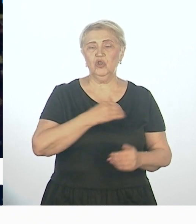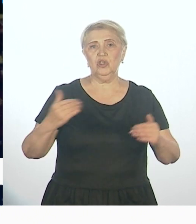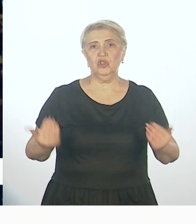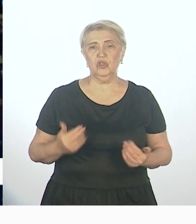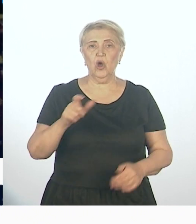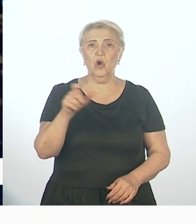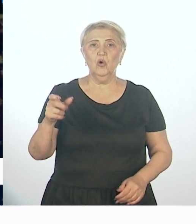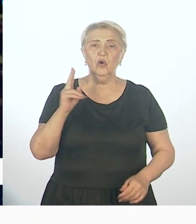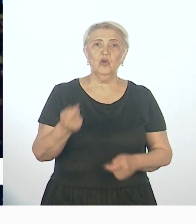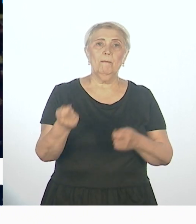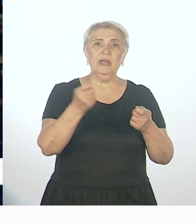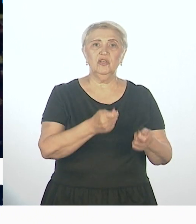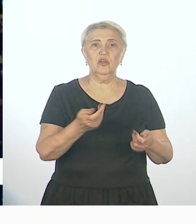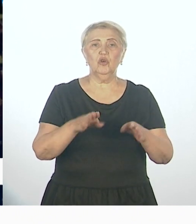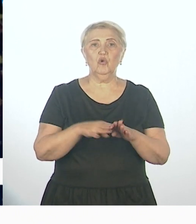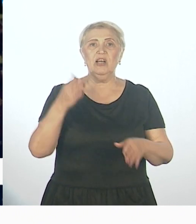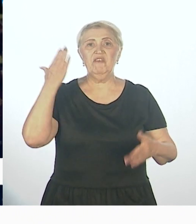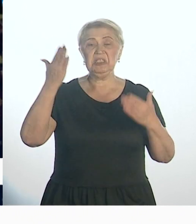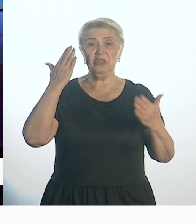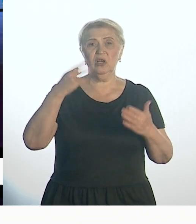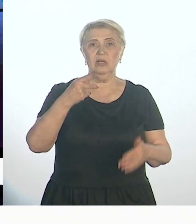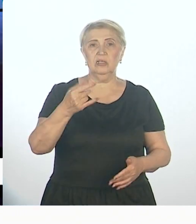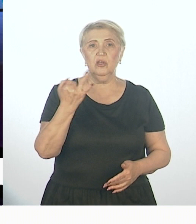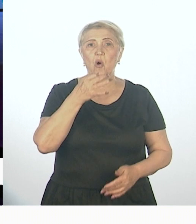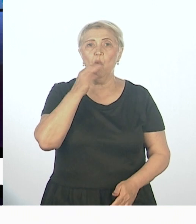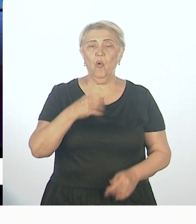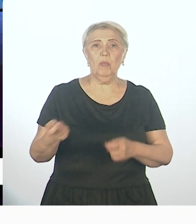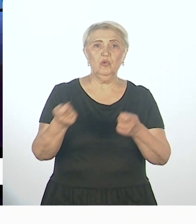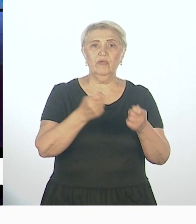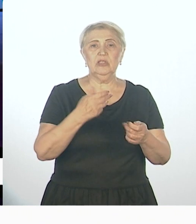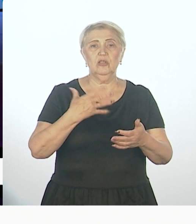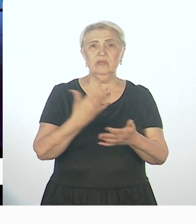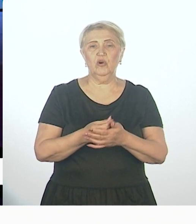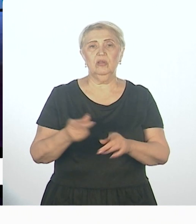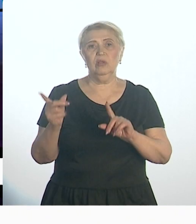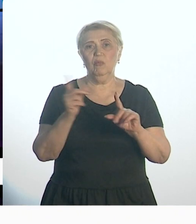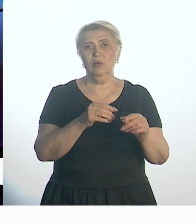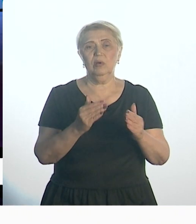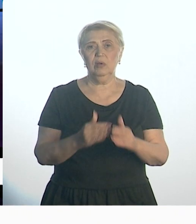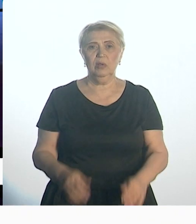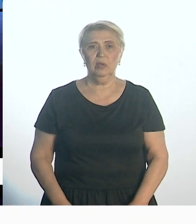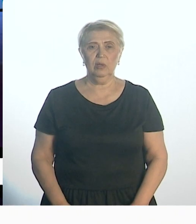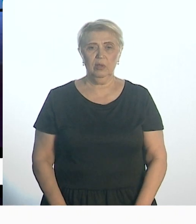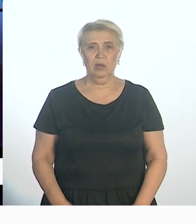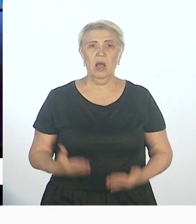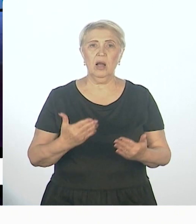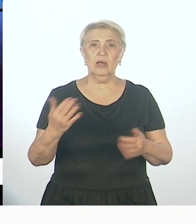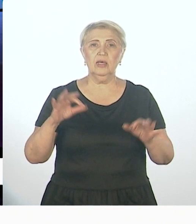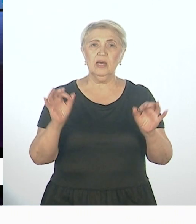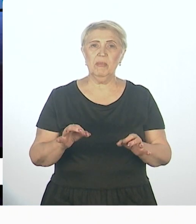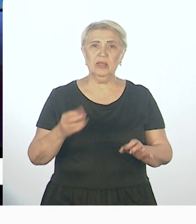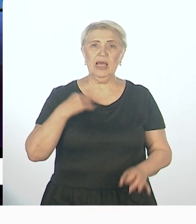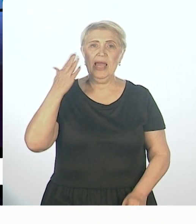приезжали посмотреть, восхищаться. Наверное, какой-то опыт привезли свой, который было бы неплохо перенять. Вот какие-то тезисы, моменты, идеи